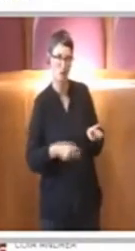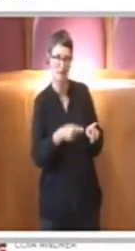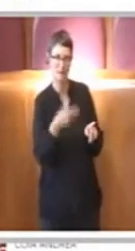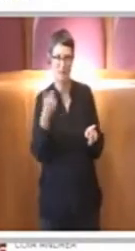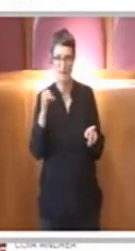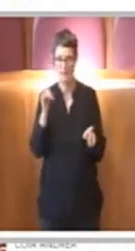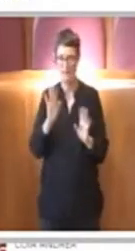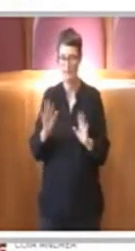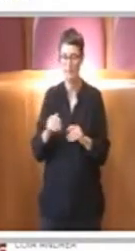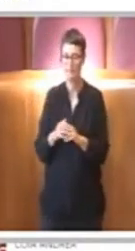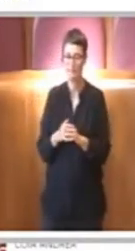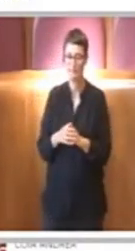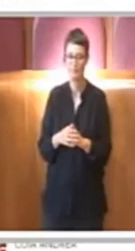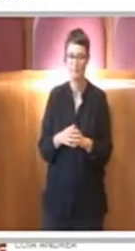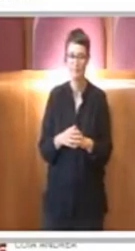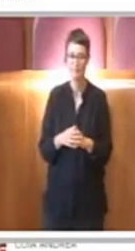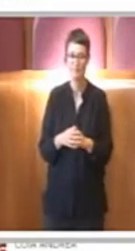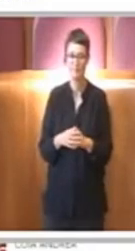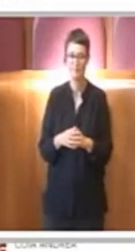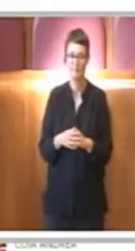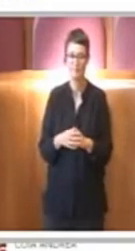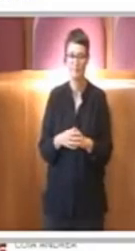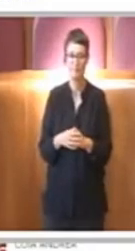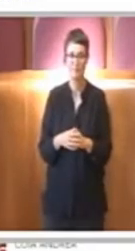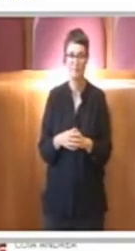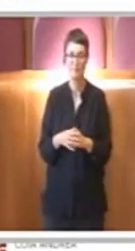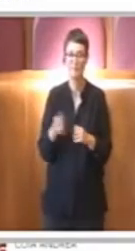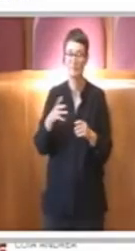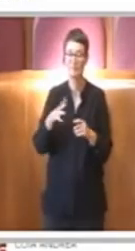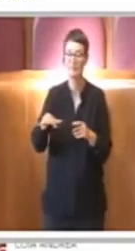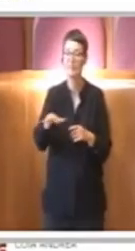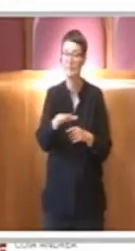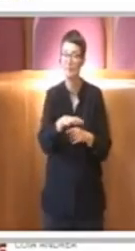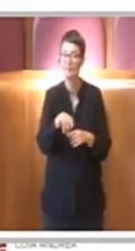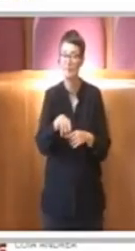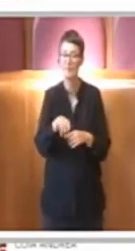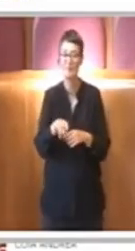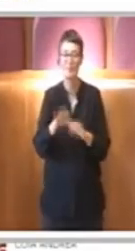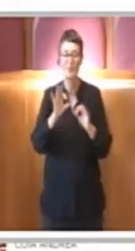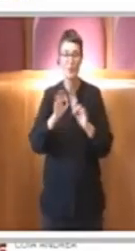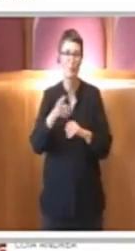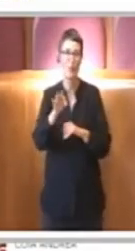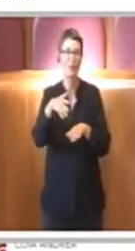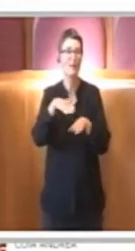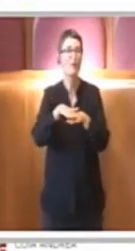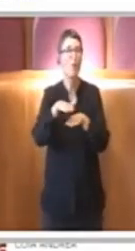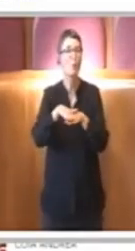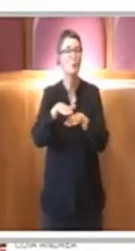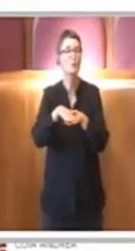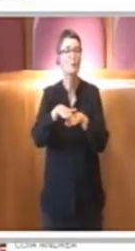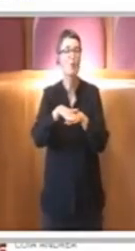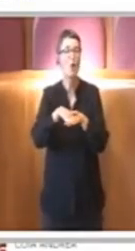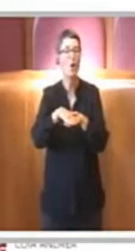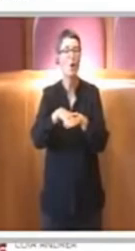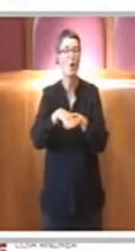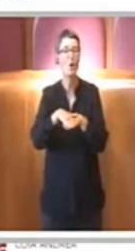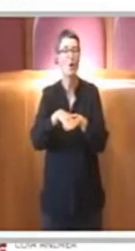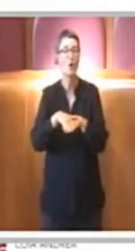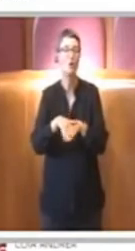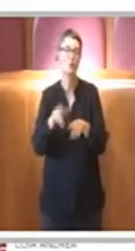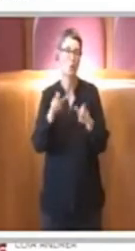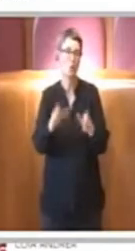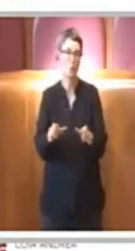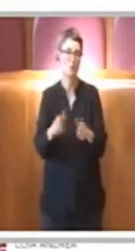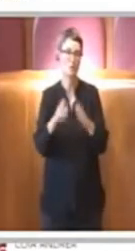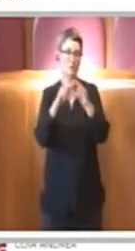per l'utilizzo insomma per l'utilizzo a librerie.